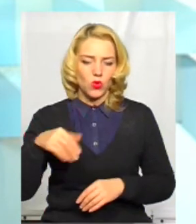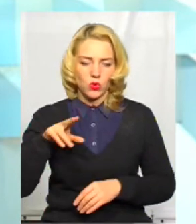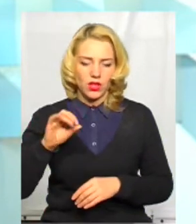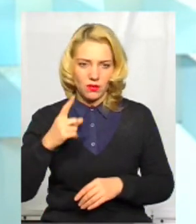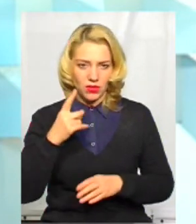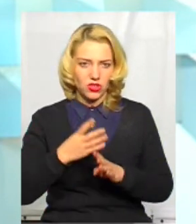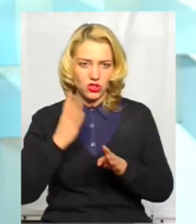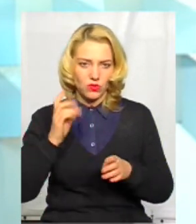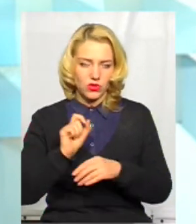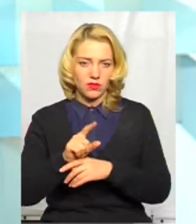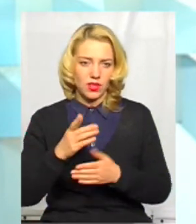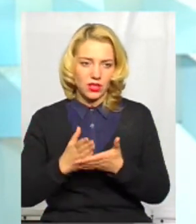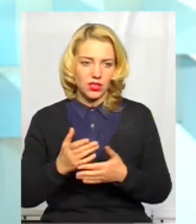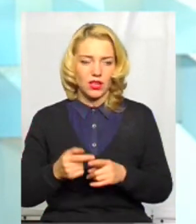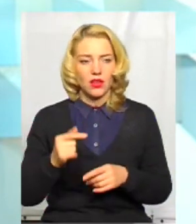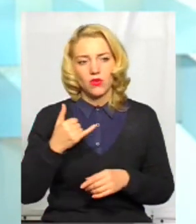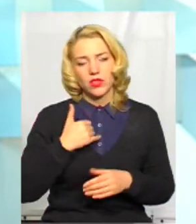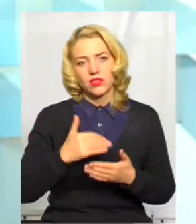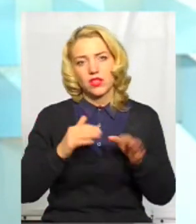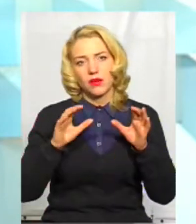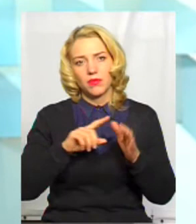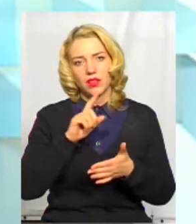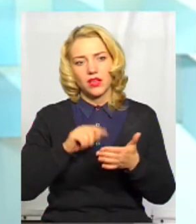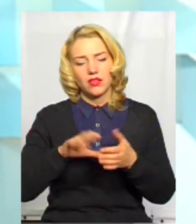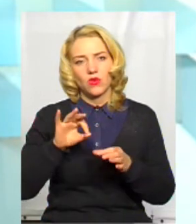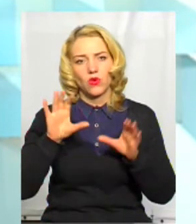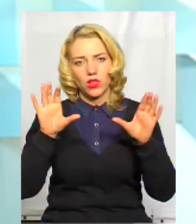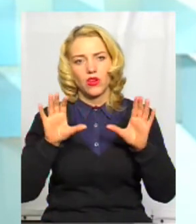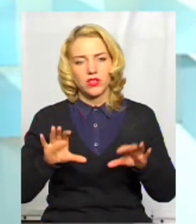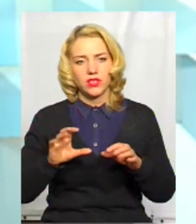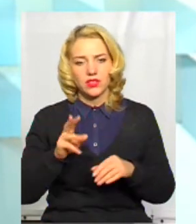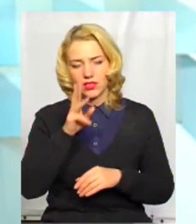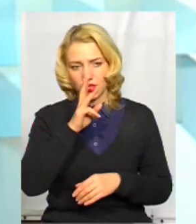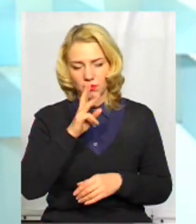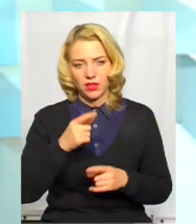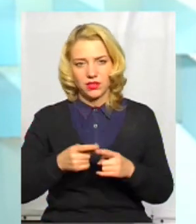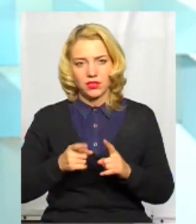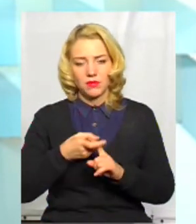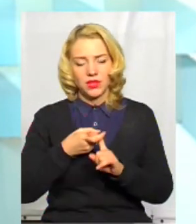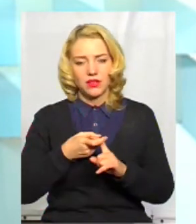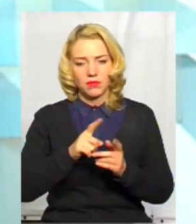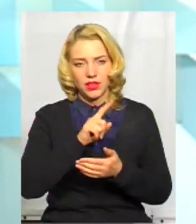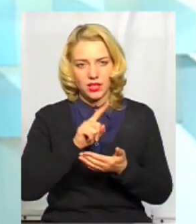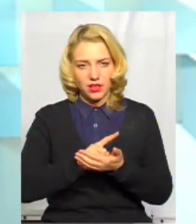У нас є питання і по легалізації таких самих заробітних плат. У нас є питання, пов'язані з